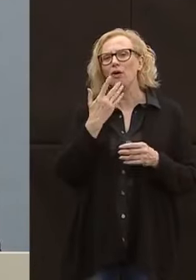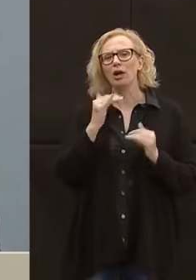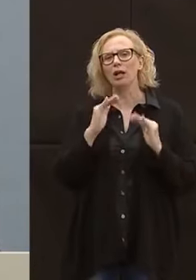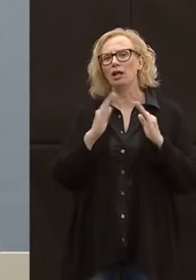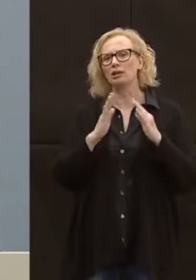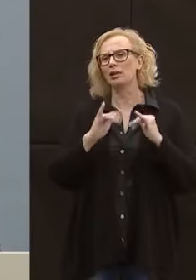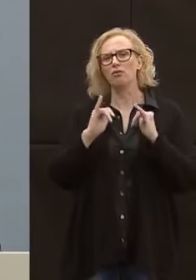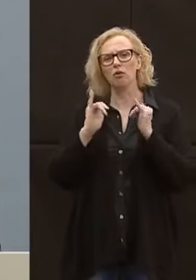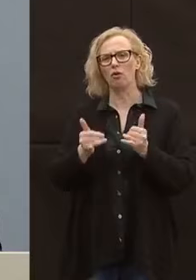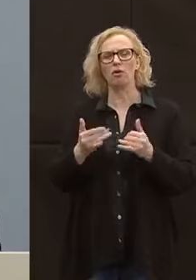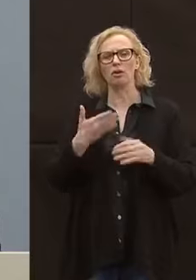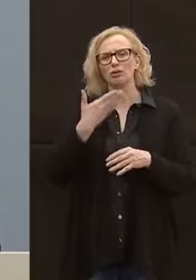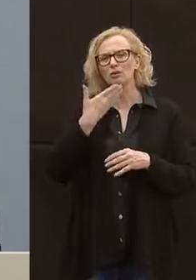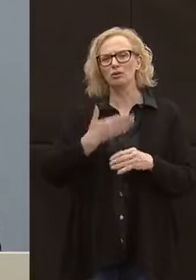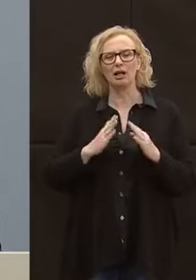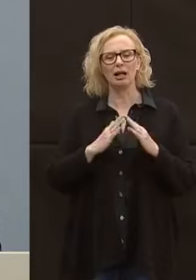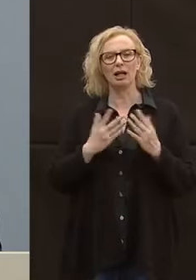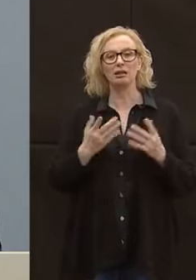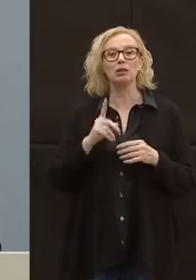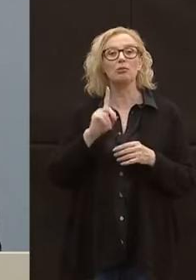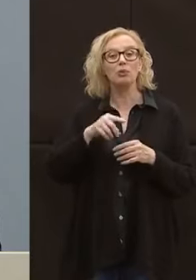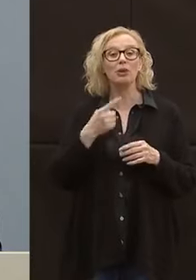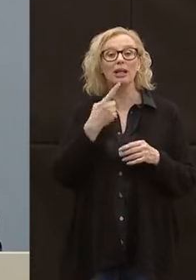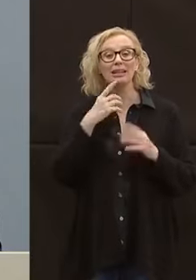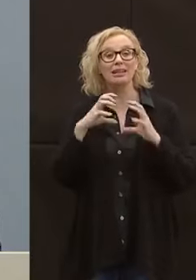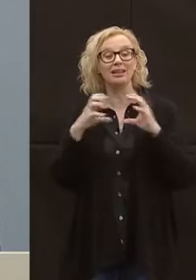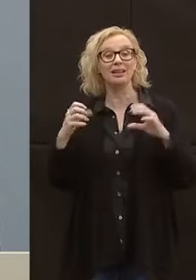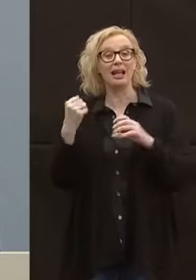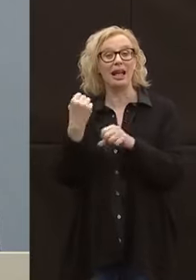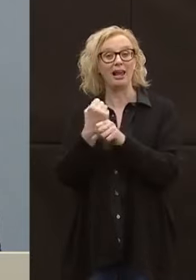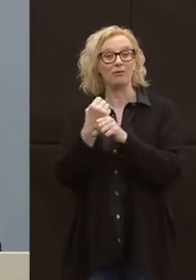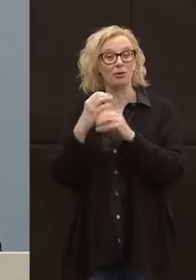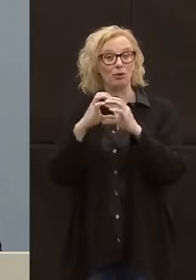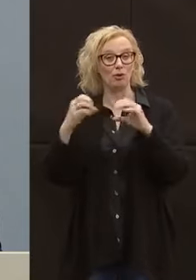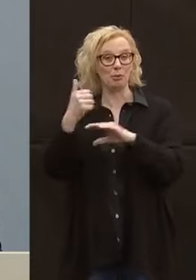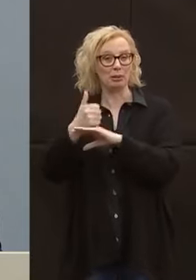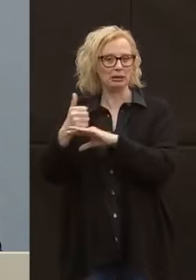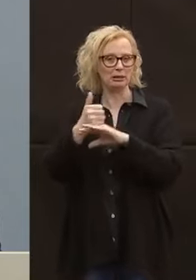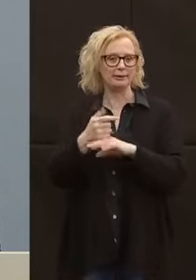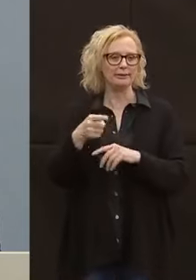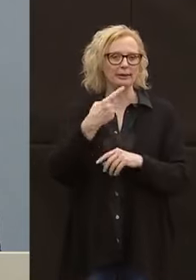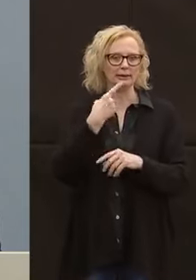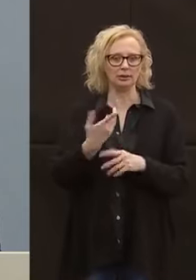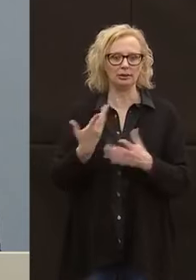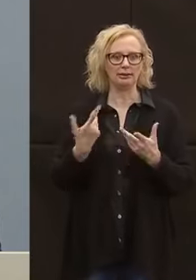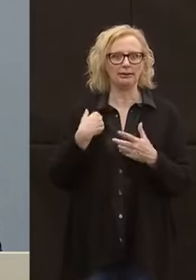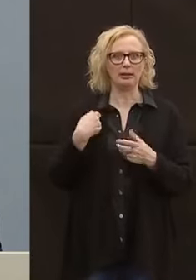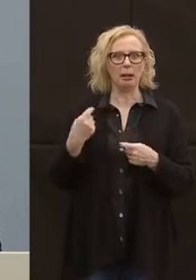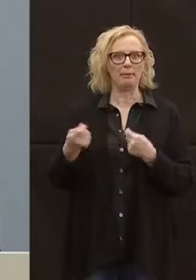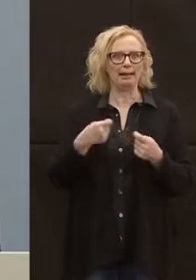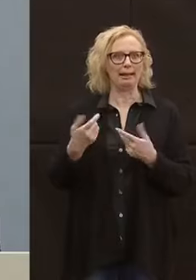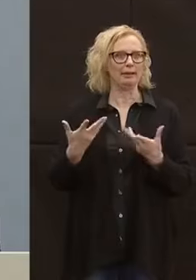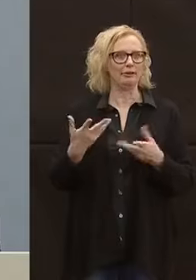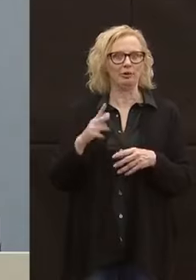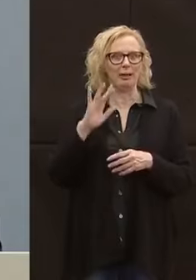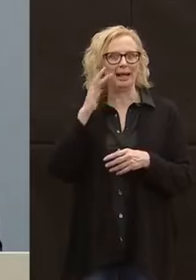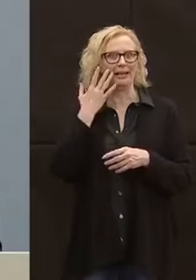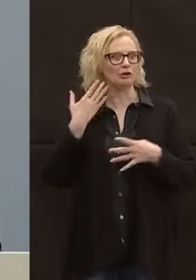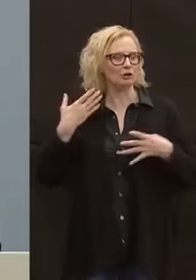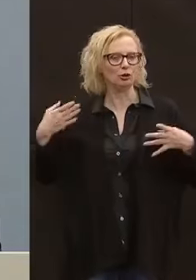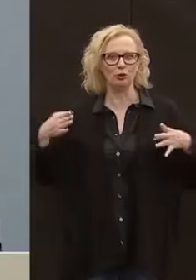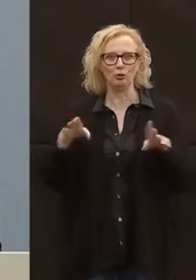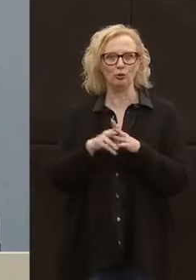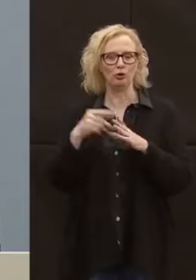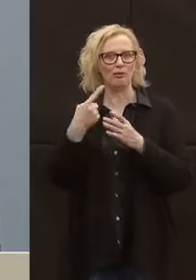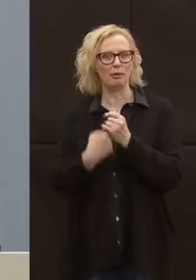non ce la fanno più stare a casa, e degli imprenditori che dicono guardate che qua perdo quota di mercato e non rischio di non aprire più, e comunque mi mancano i soldi